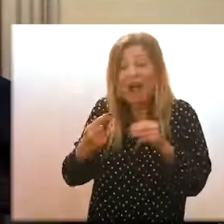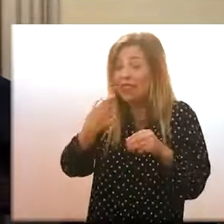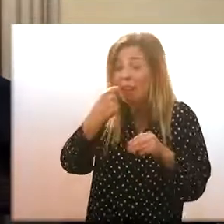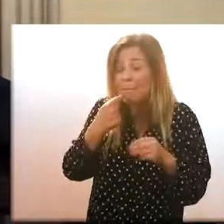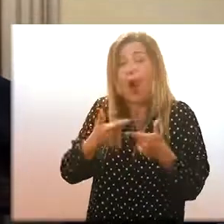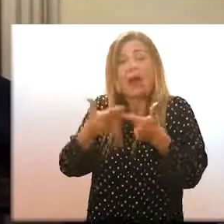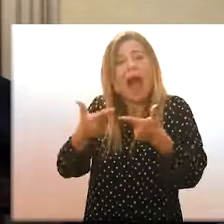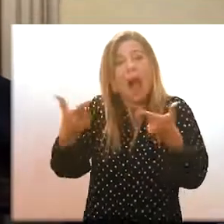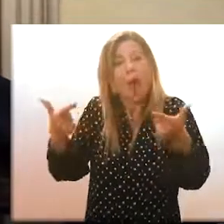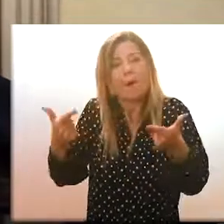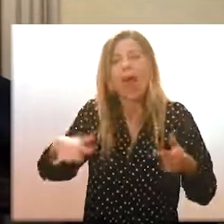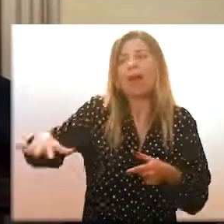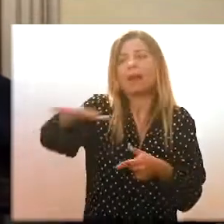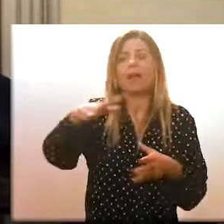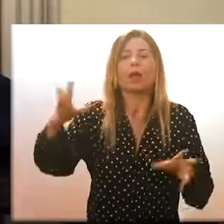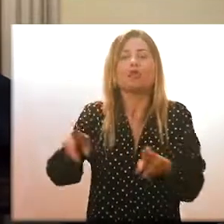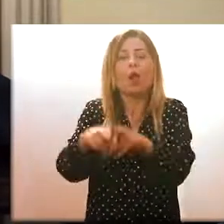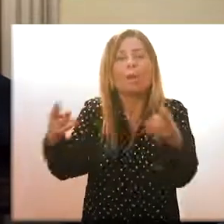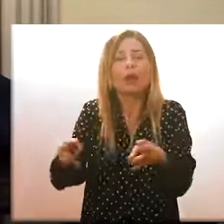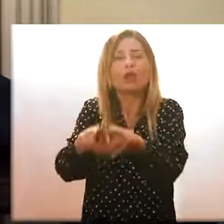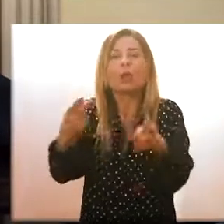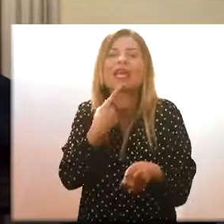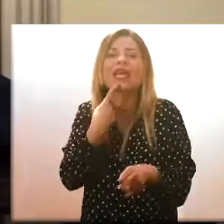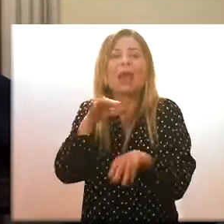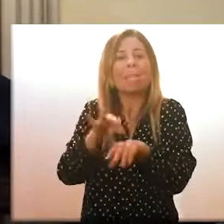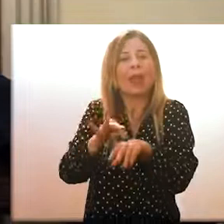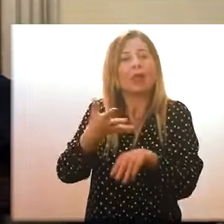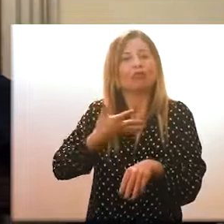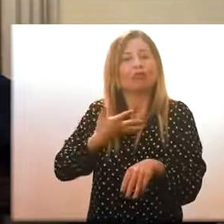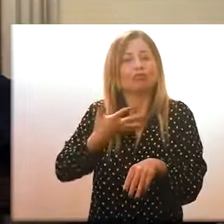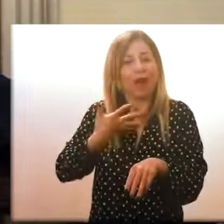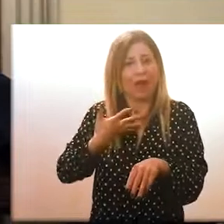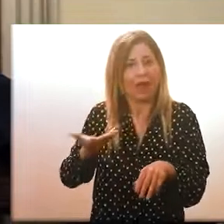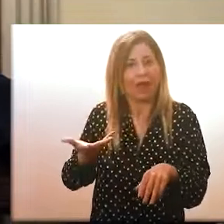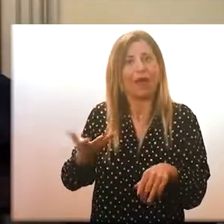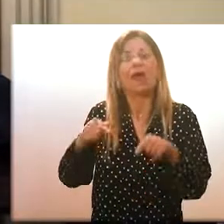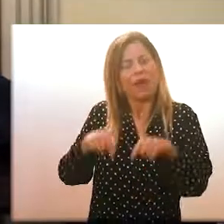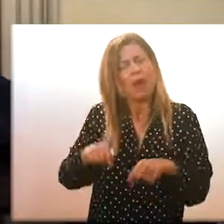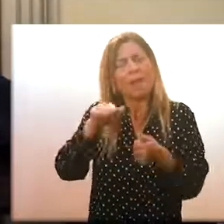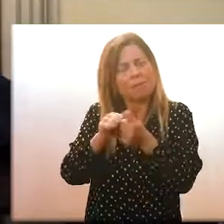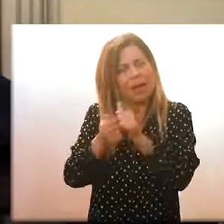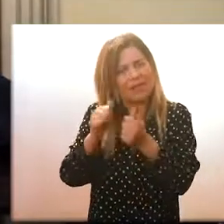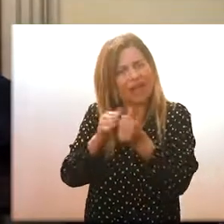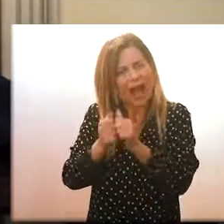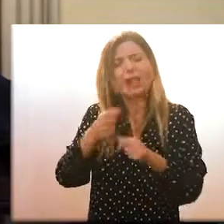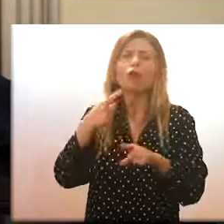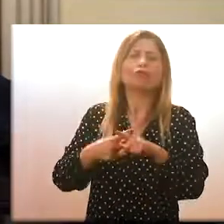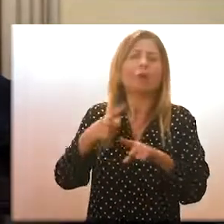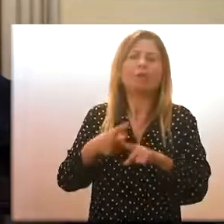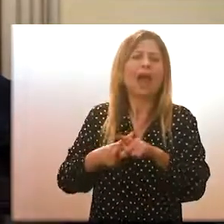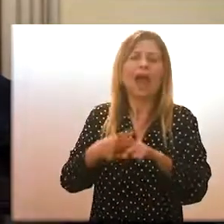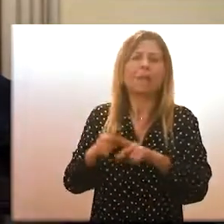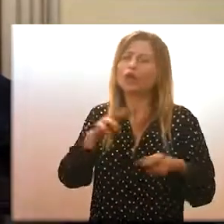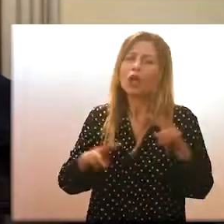aumenta la platea delle persone che possono effettuare il tampone. Questa è la battaglia che noi dobbiamo